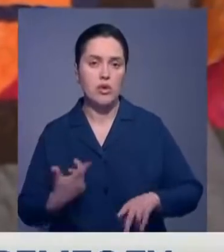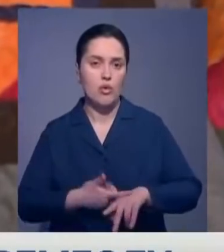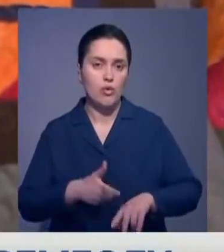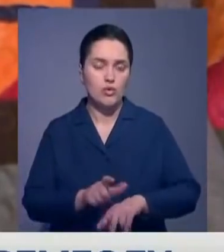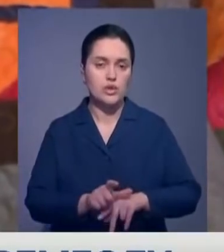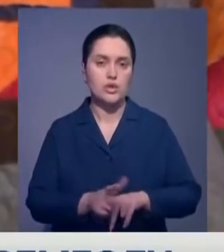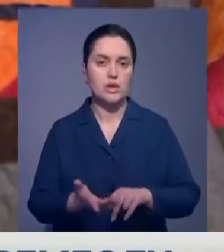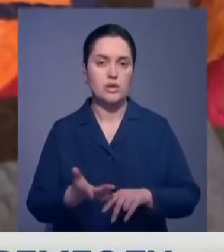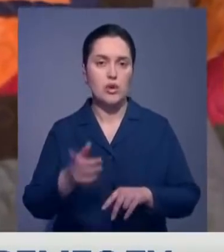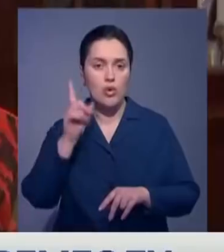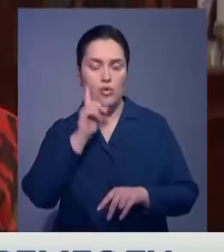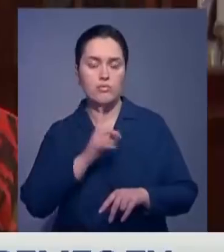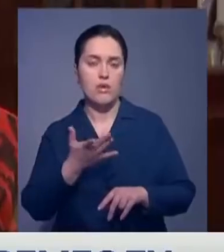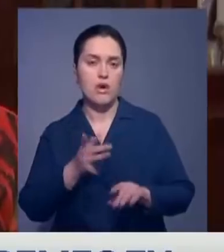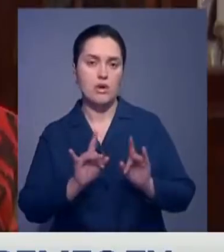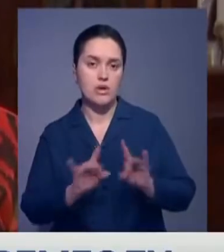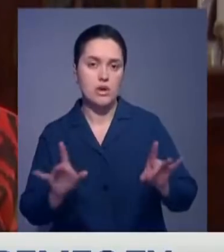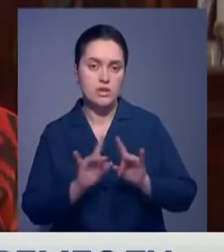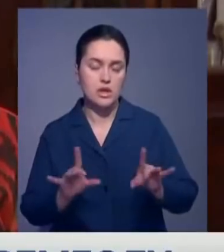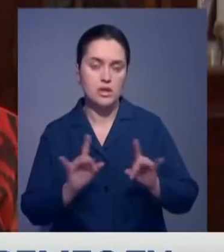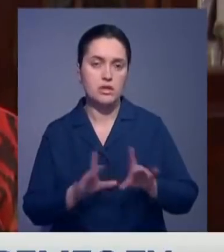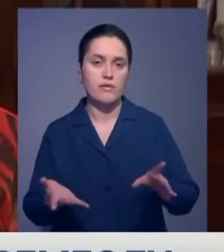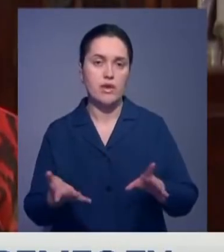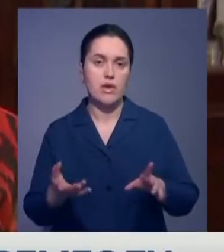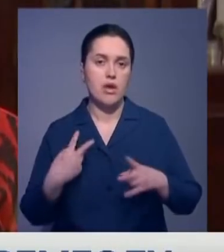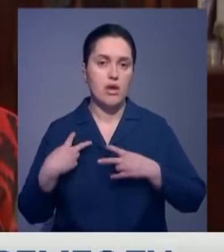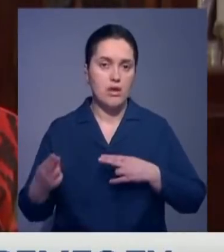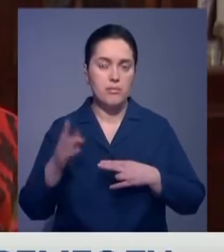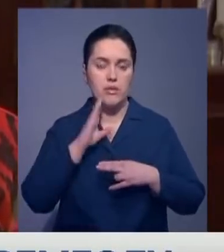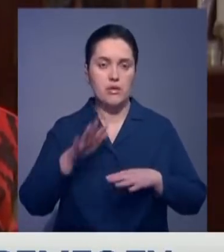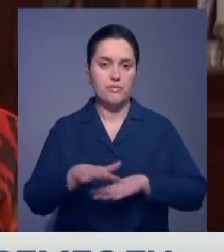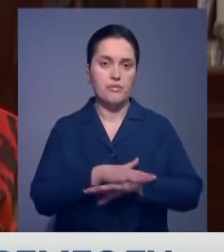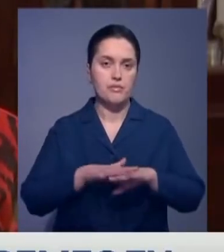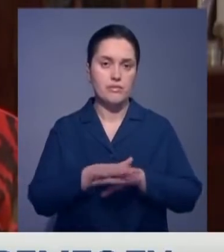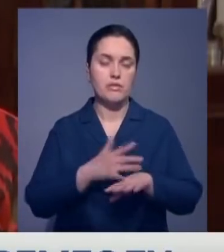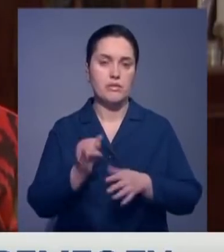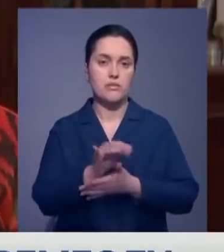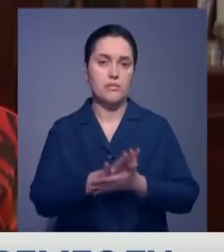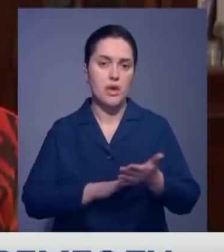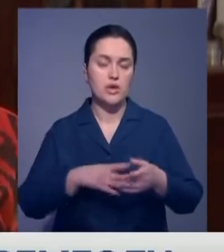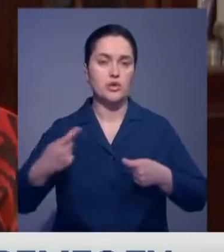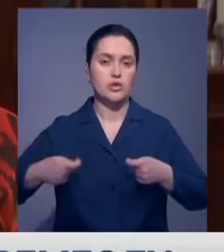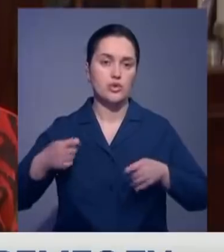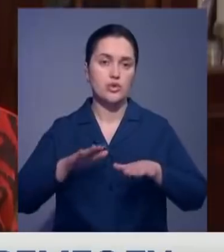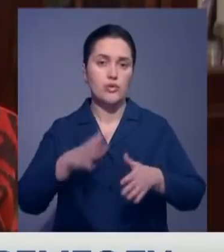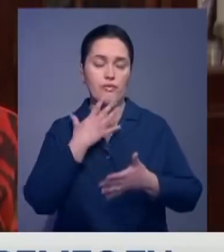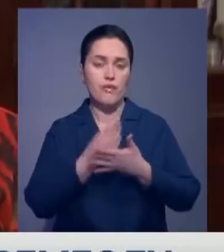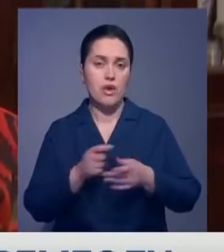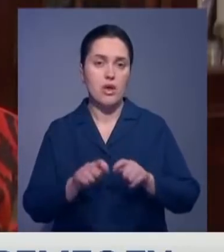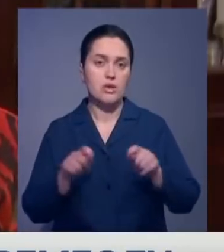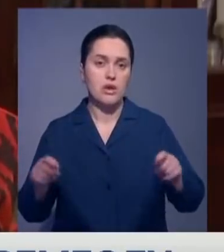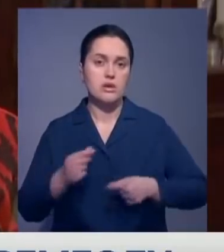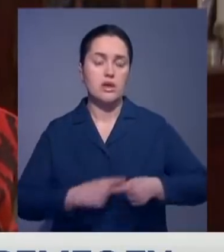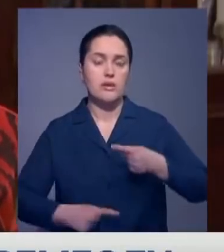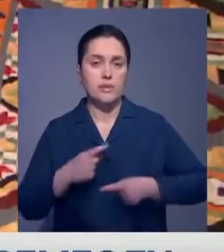хорошо и доступно объясняет. Очень много таких же, как я, девочек, которые продолжают шьют. У них свое даже уже бизнес